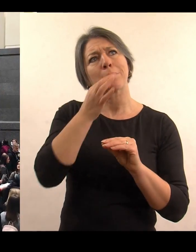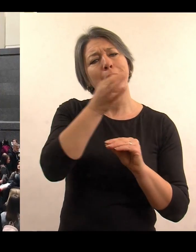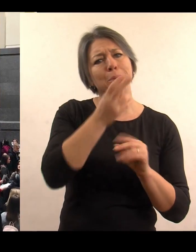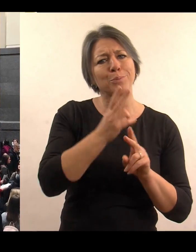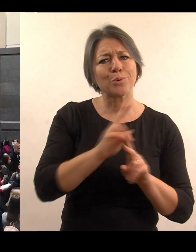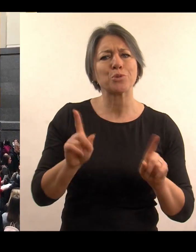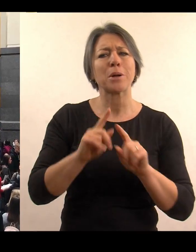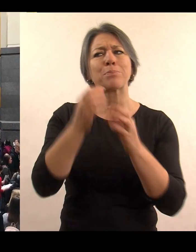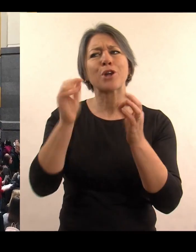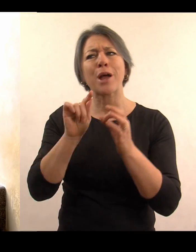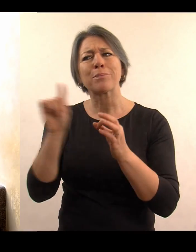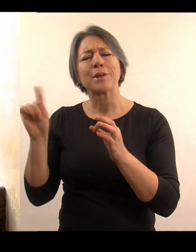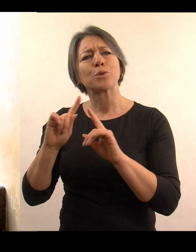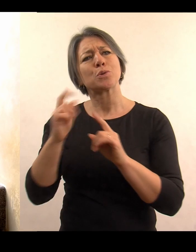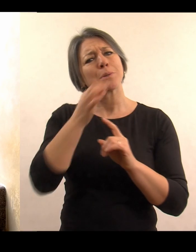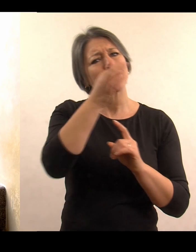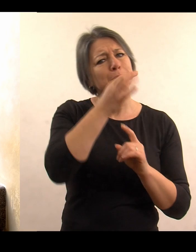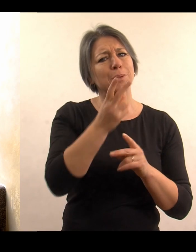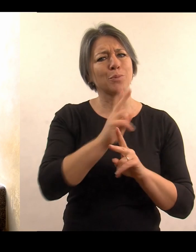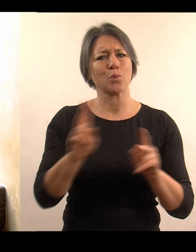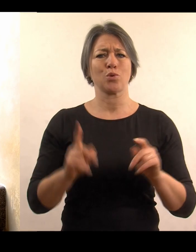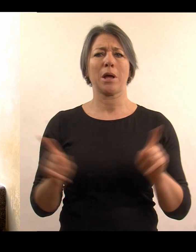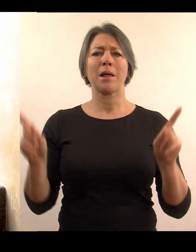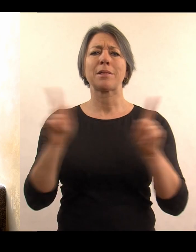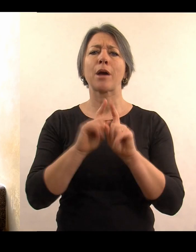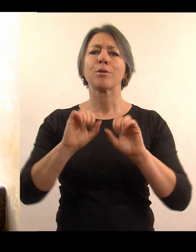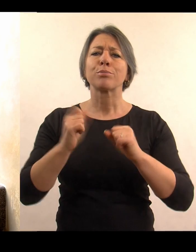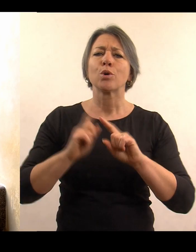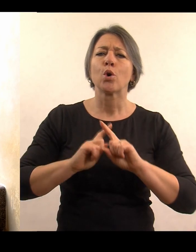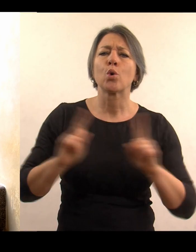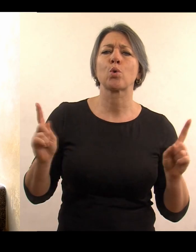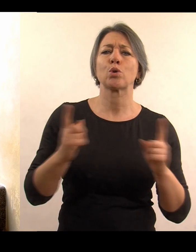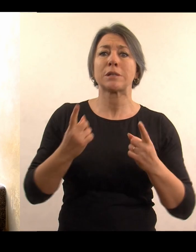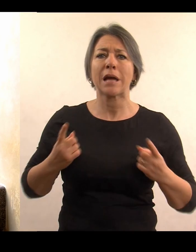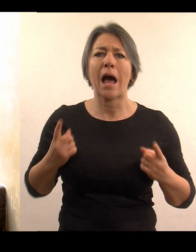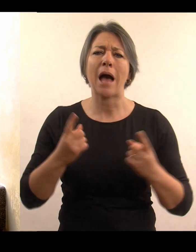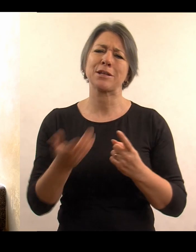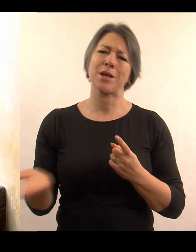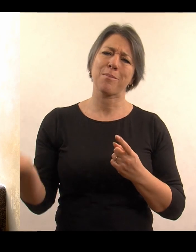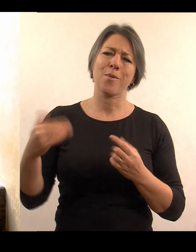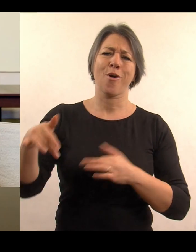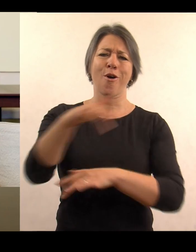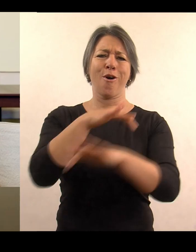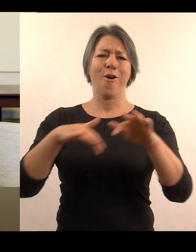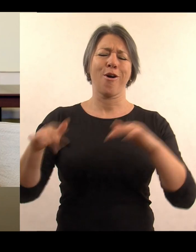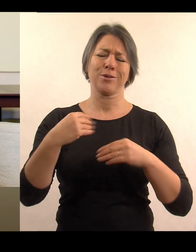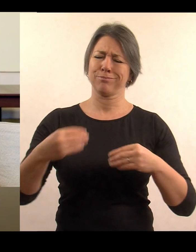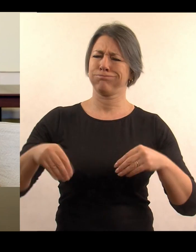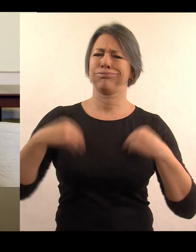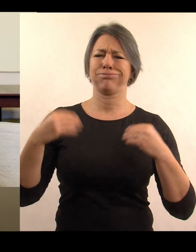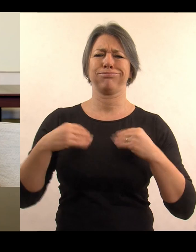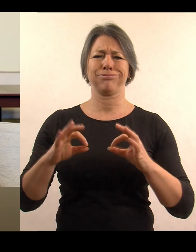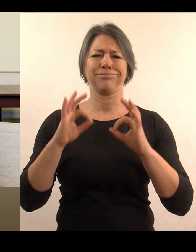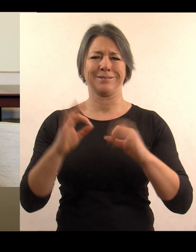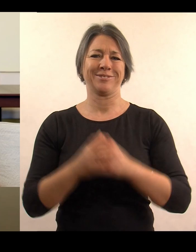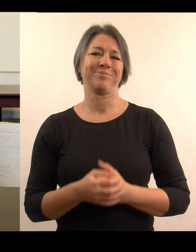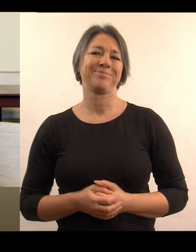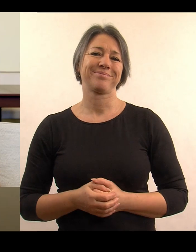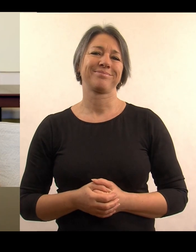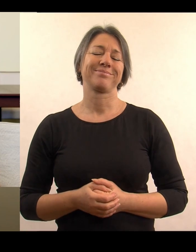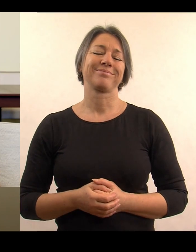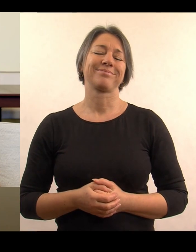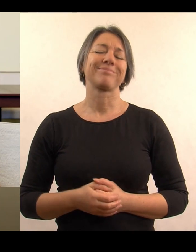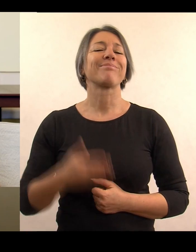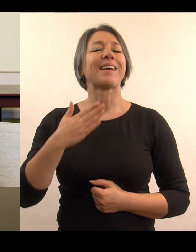čehokoliv. Choďte na fakultní a spolkové akce, protože je to fakt mazec. Nyní mi dovolte, abych se s vámi